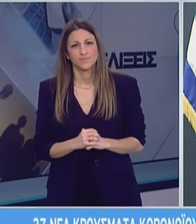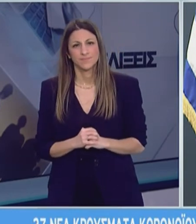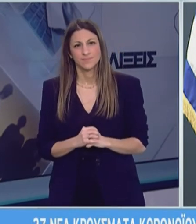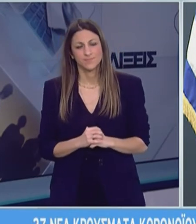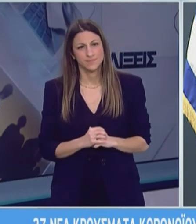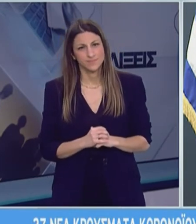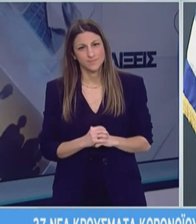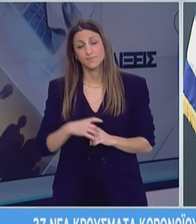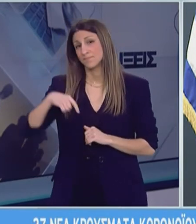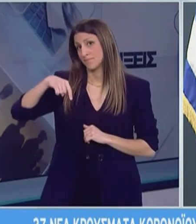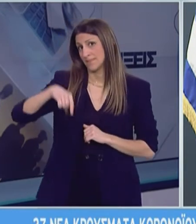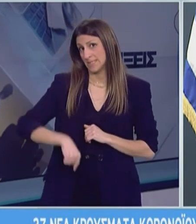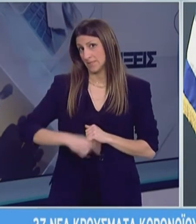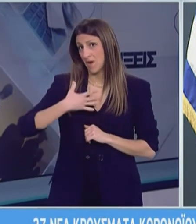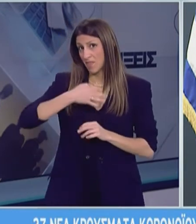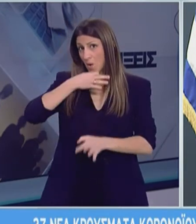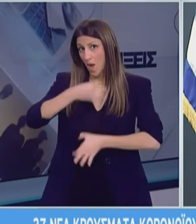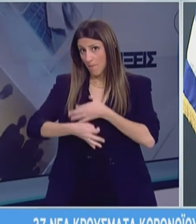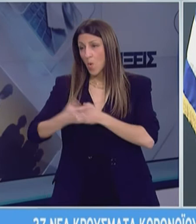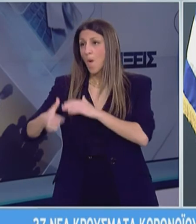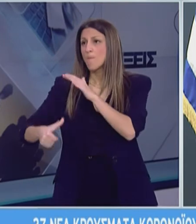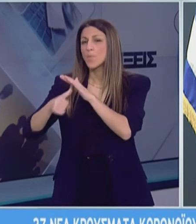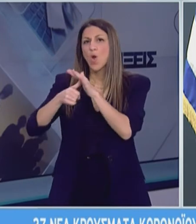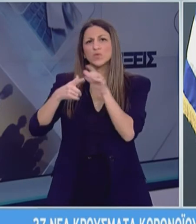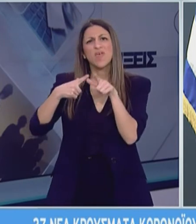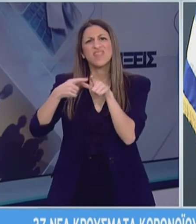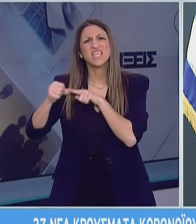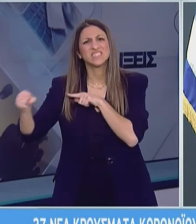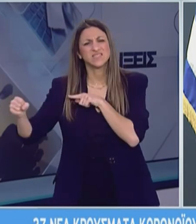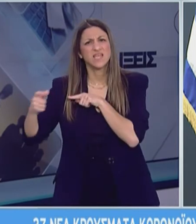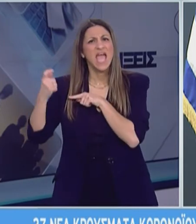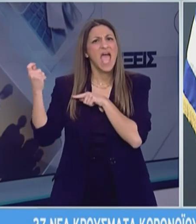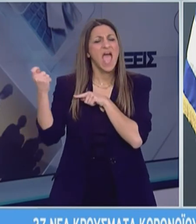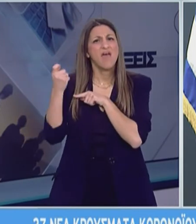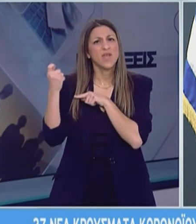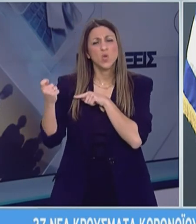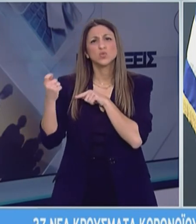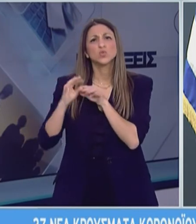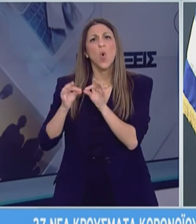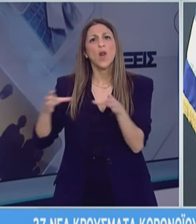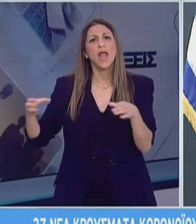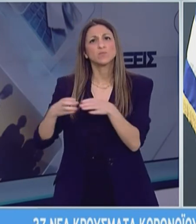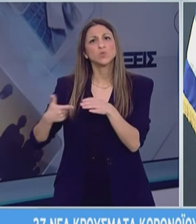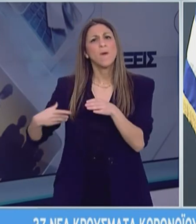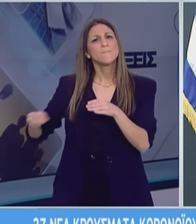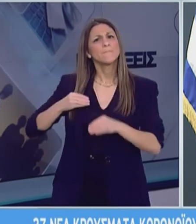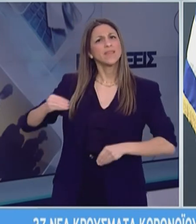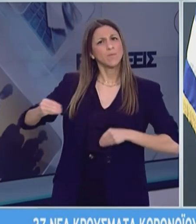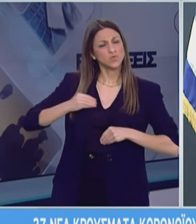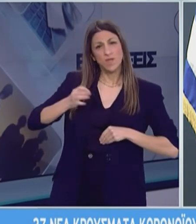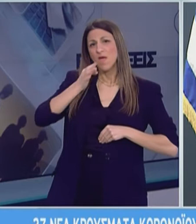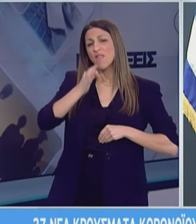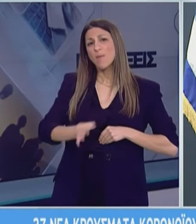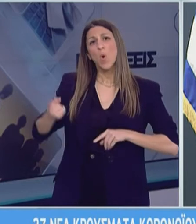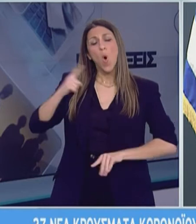Θα ήθελα σήμερα, εκ μέρους του Προέδρου και του Διοικητικού Συμβουλίου του Εθνικού Οργανισμού Μεταμοσχεύσεων να κάνω μια αναφορά στους δότες μυελού των νοστών